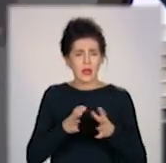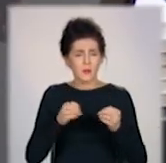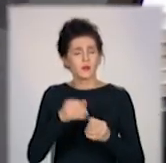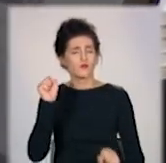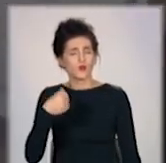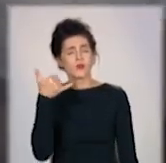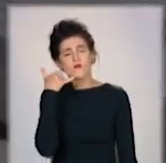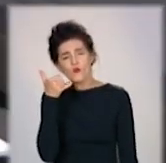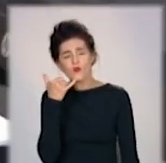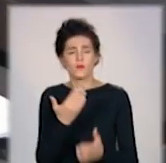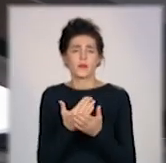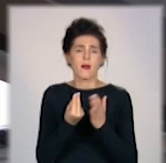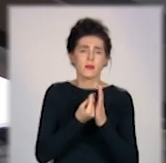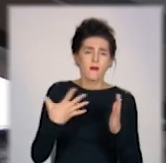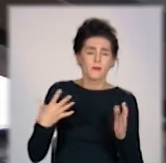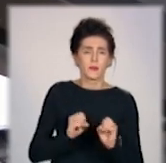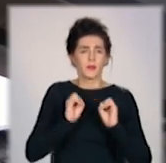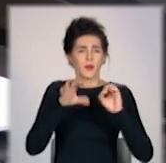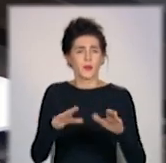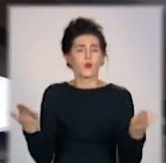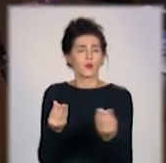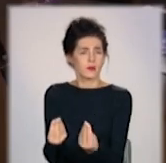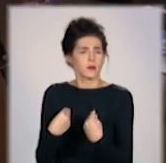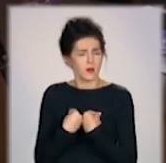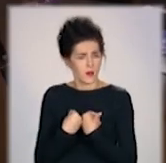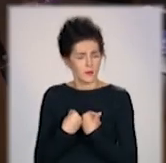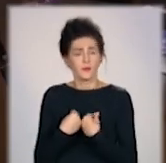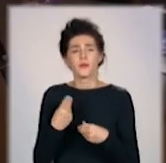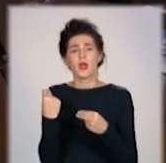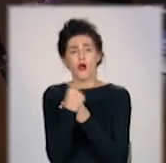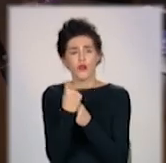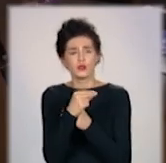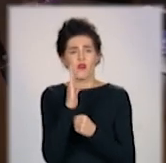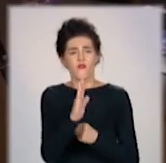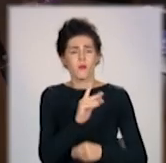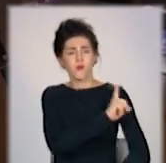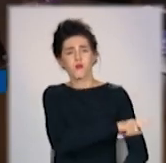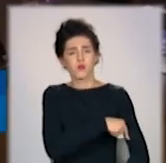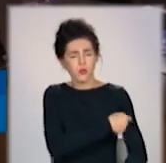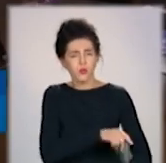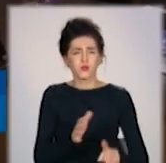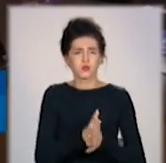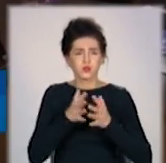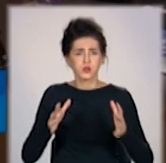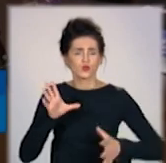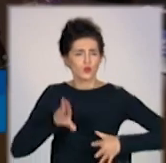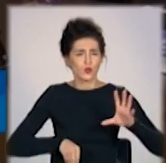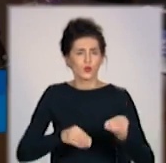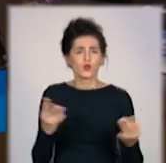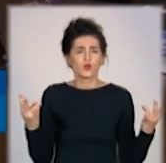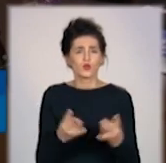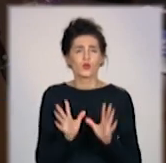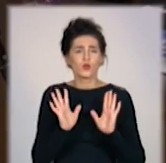телефоном та здавати аналізи, які він призначить. Лікаря в больниці, по великому раху, необхідно